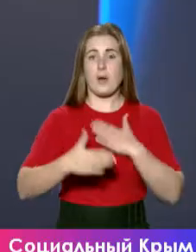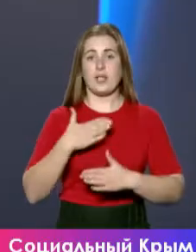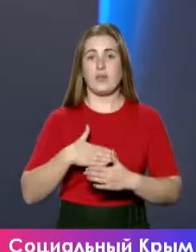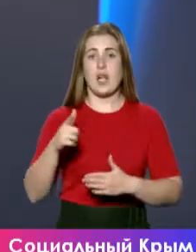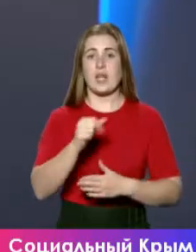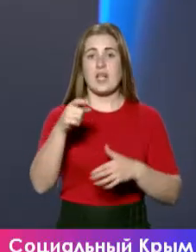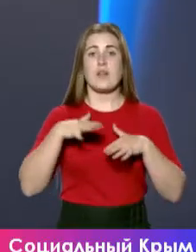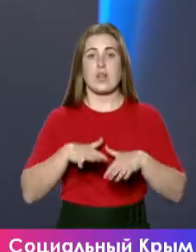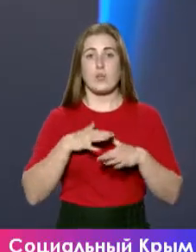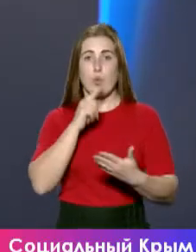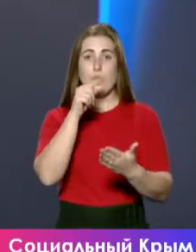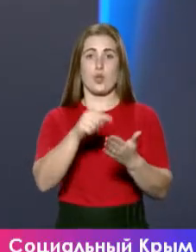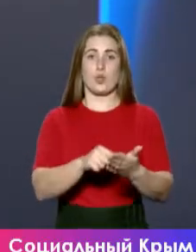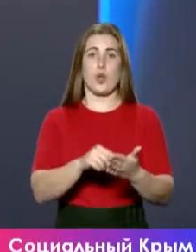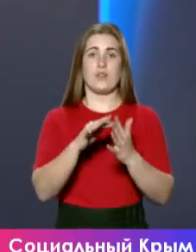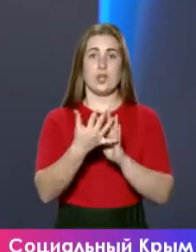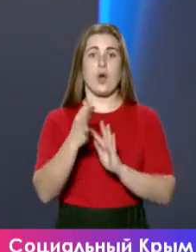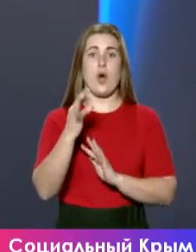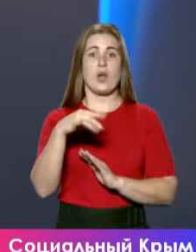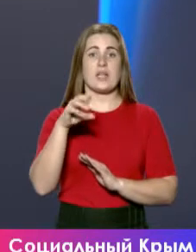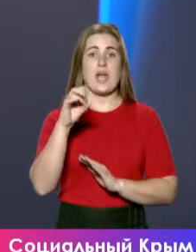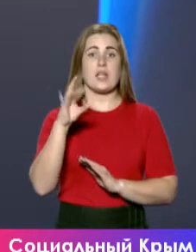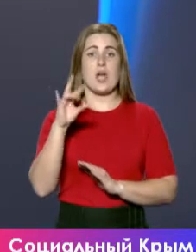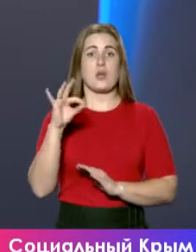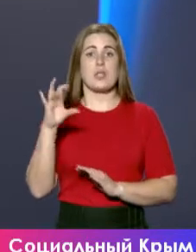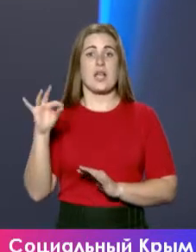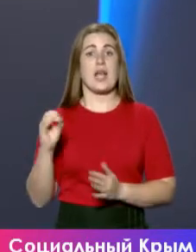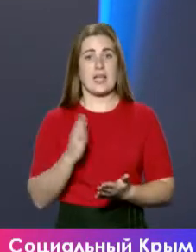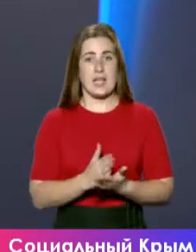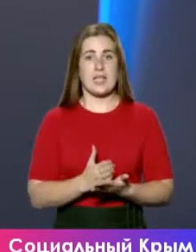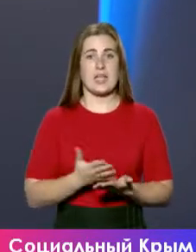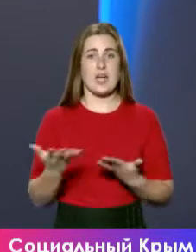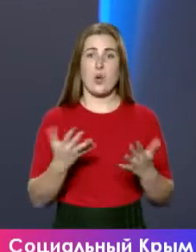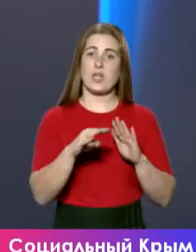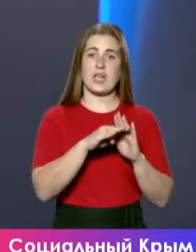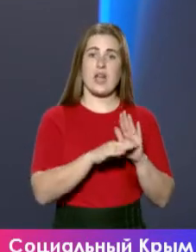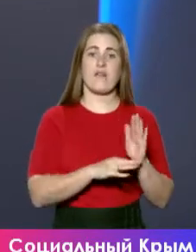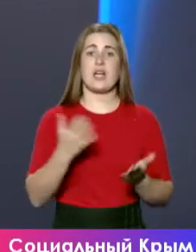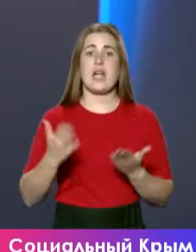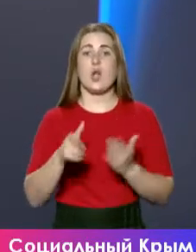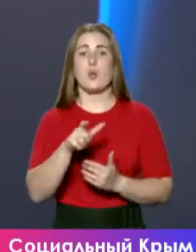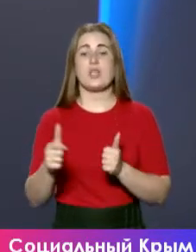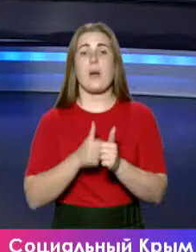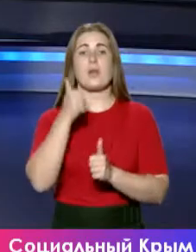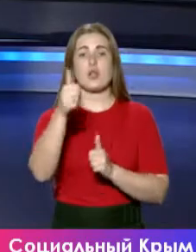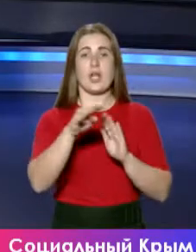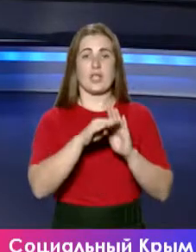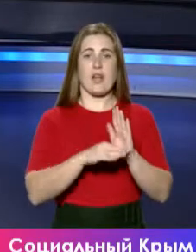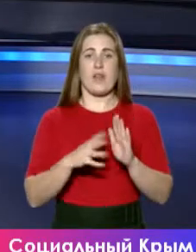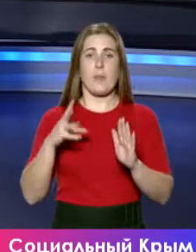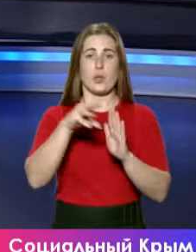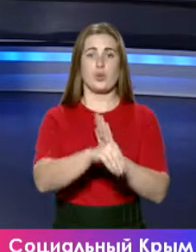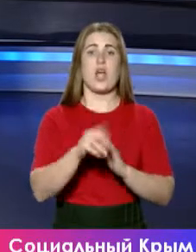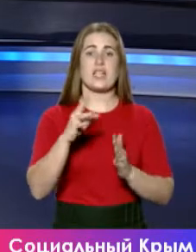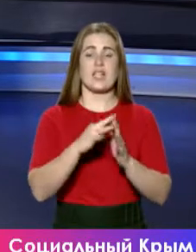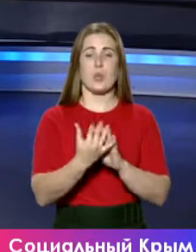газ в Крыму пришел в село Орденоносное. Есть какой-то график или люди, опережая график, подключаются к селам,